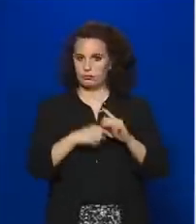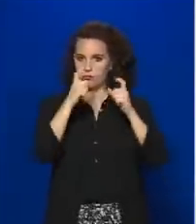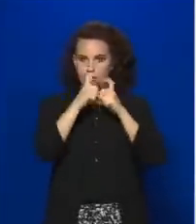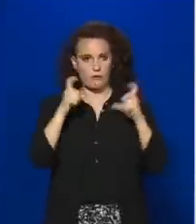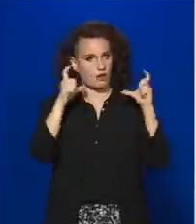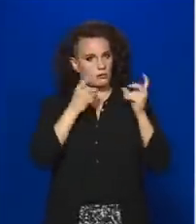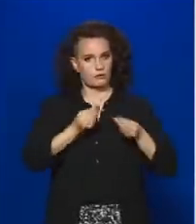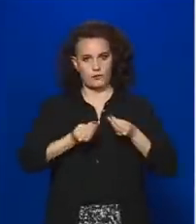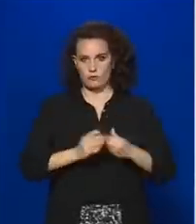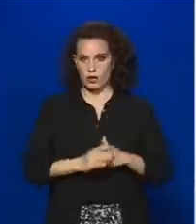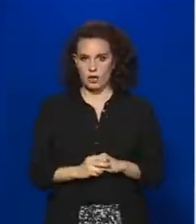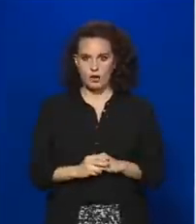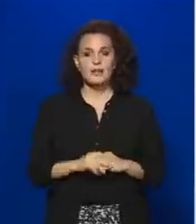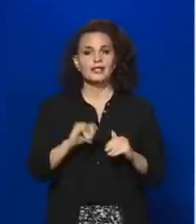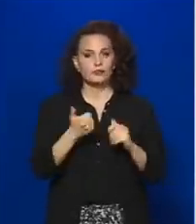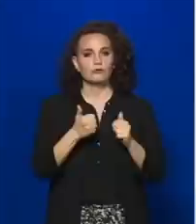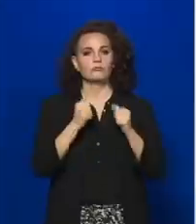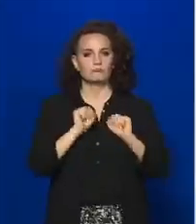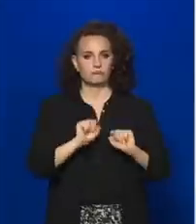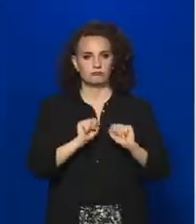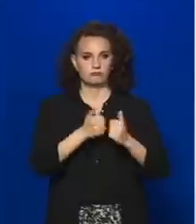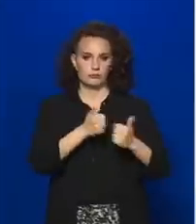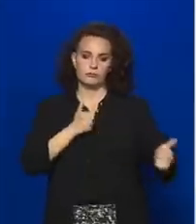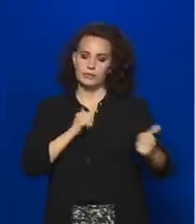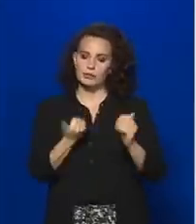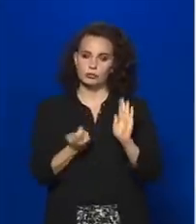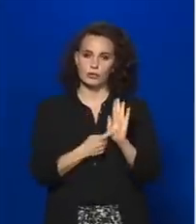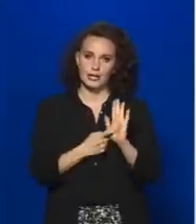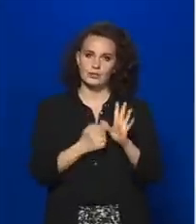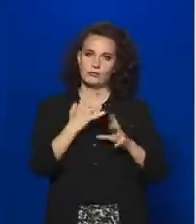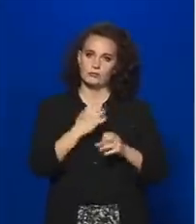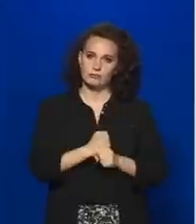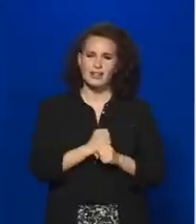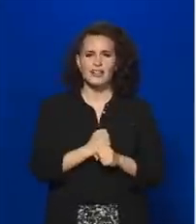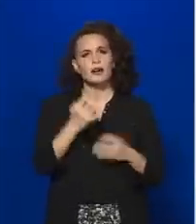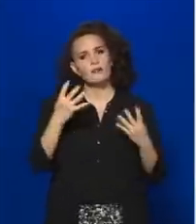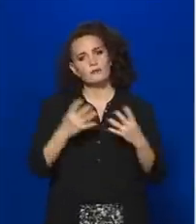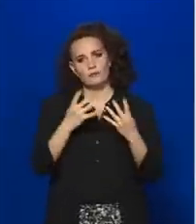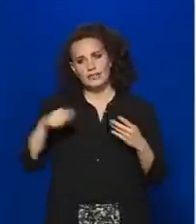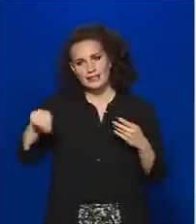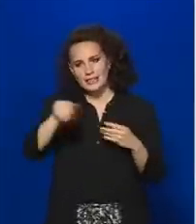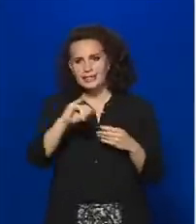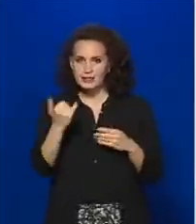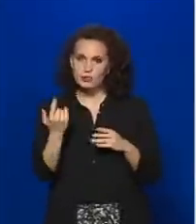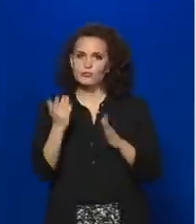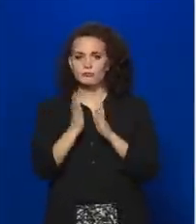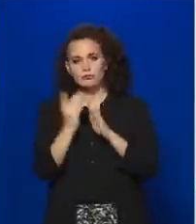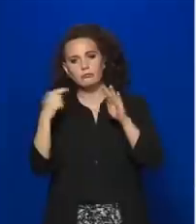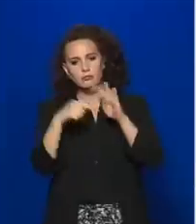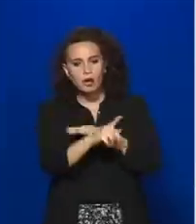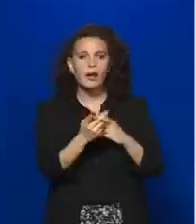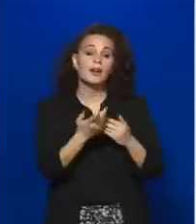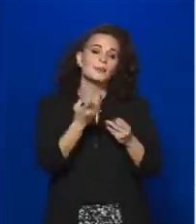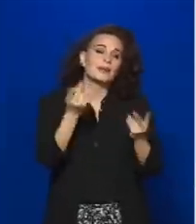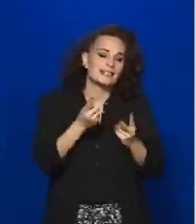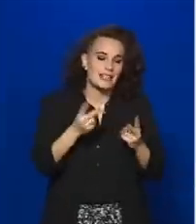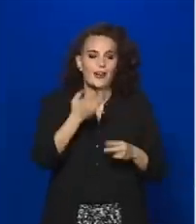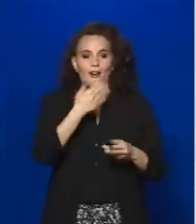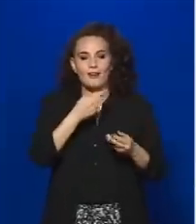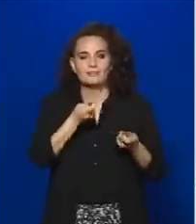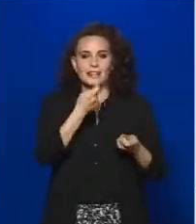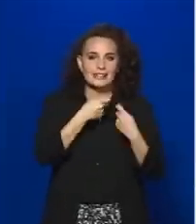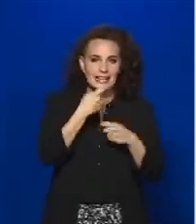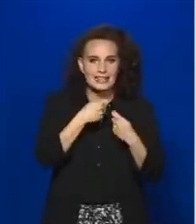a védőtávolság betartása is kötelező, és természetesen a vendégeket is arra kérjük, hogy nyilván ez étkezés szeretén csak átmenetileg